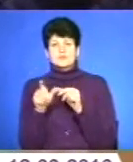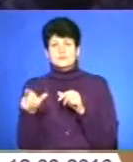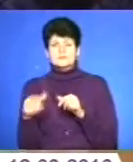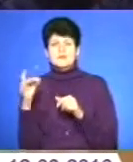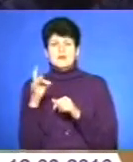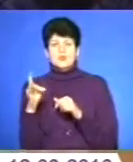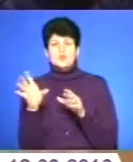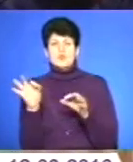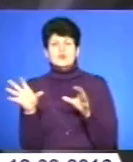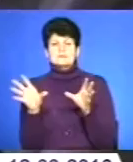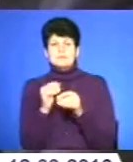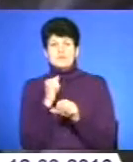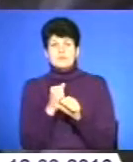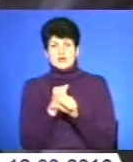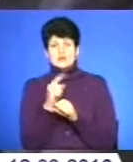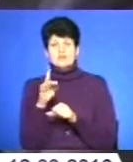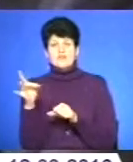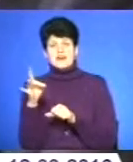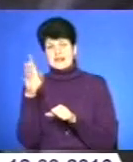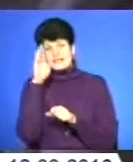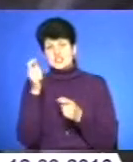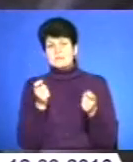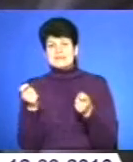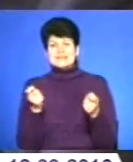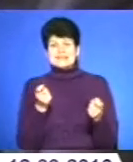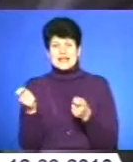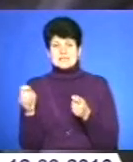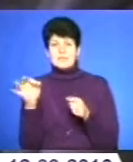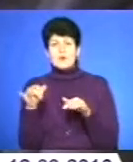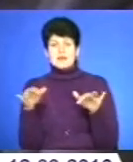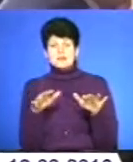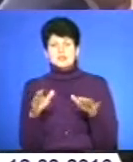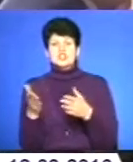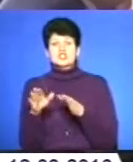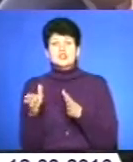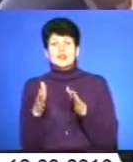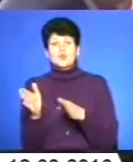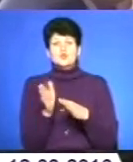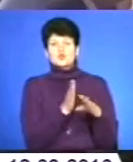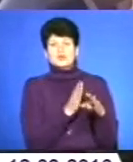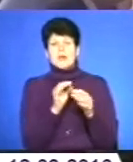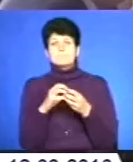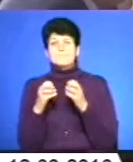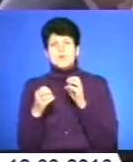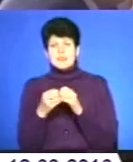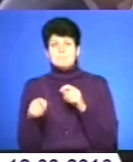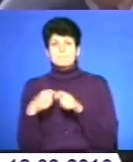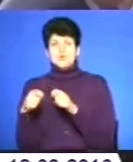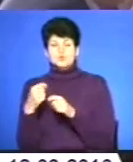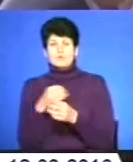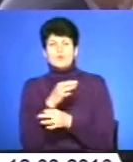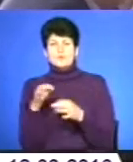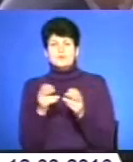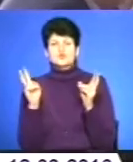співпрацю правоохоронців з посадовцями Зборівської райдержадміністрації, про методи та шляхи усунення проблем щодо правопорушень обговорили під час